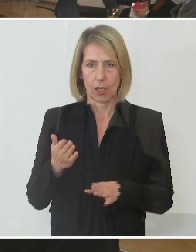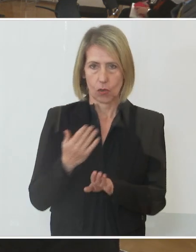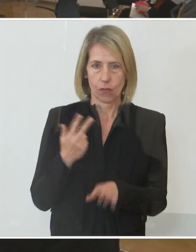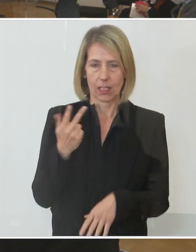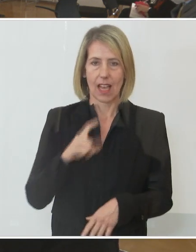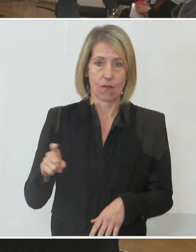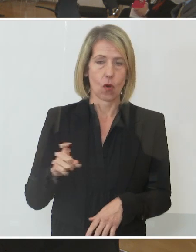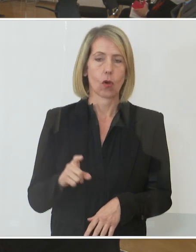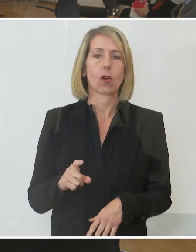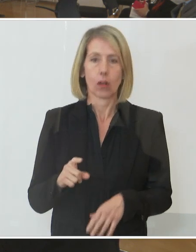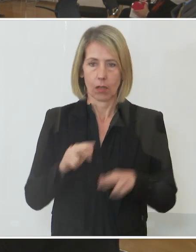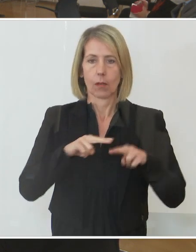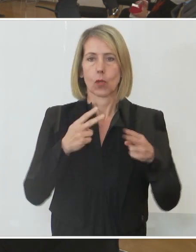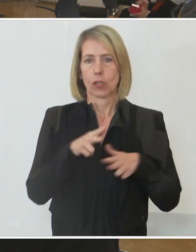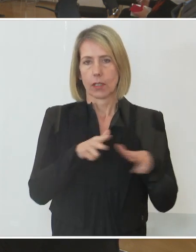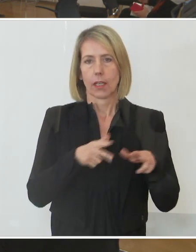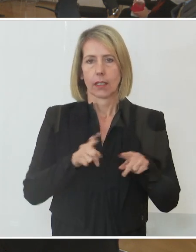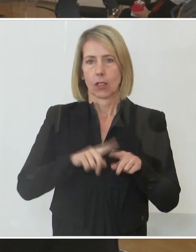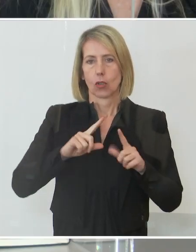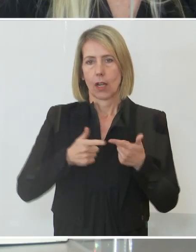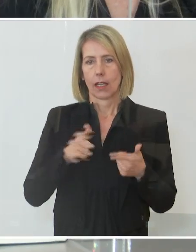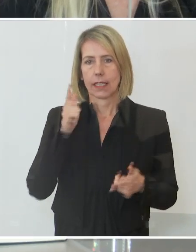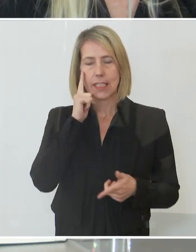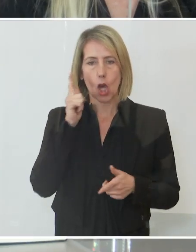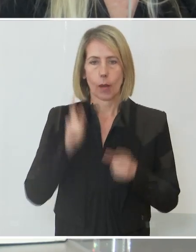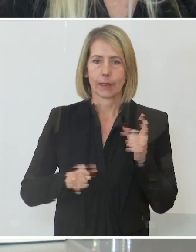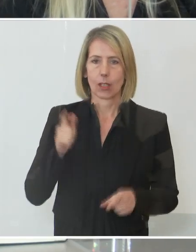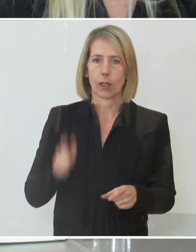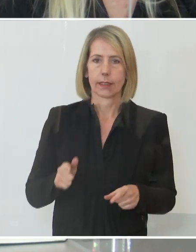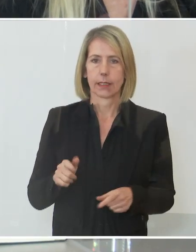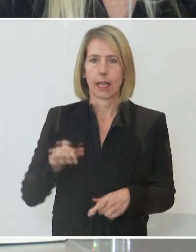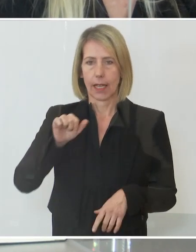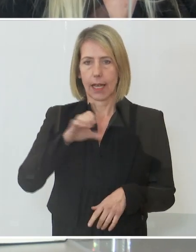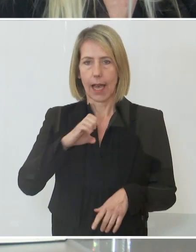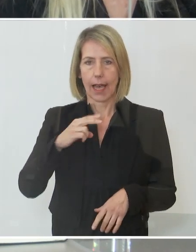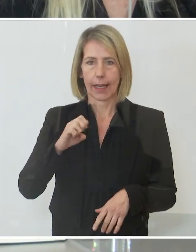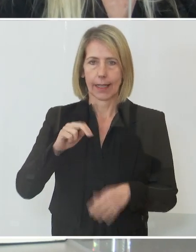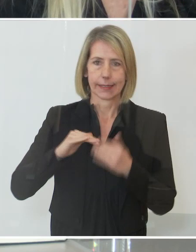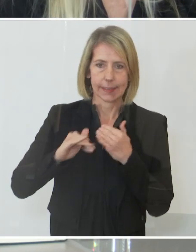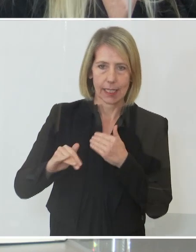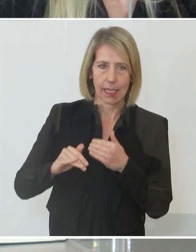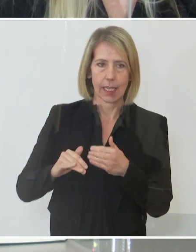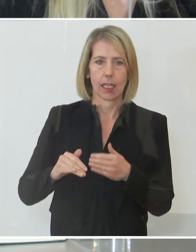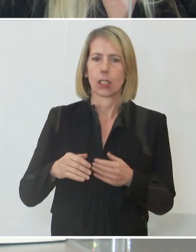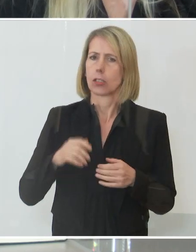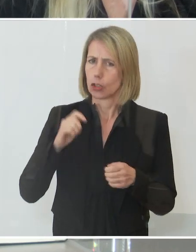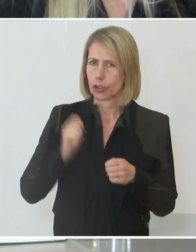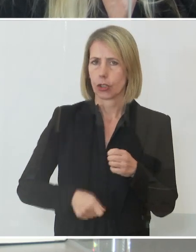mit den Landeshauptleuten in Tirol am Aachensee weitreichende Beschlüsse gefasst.